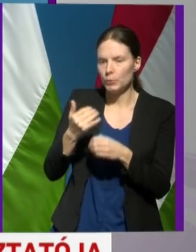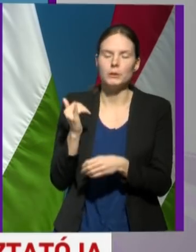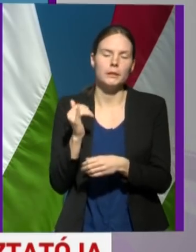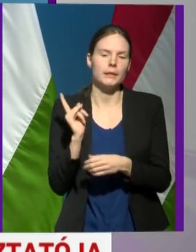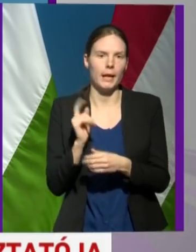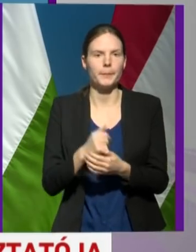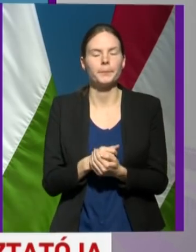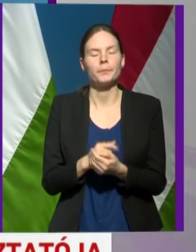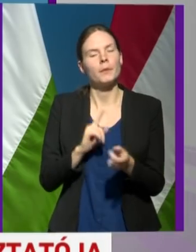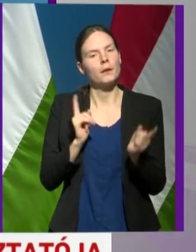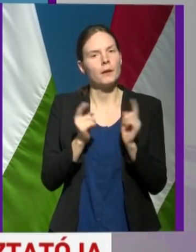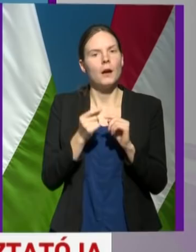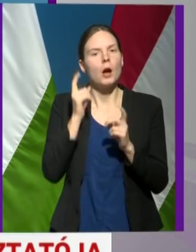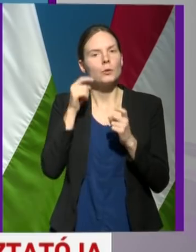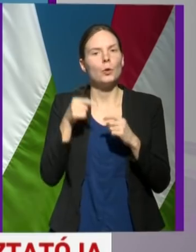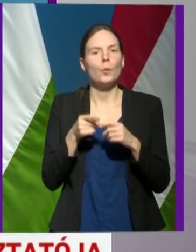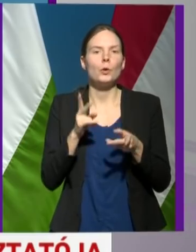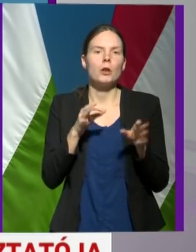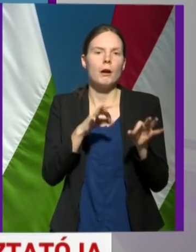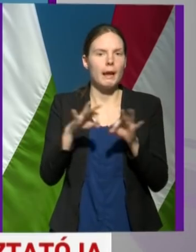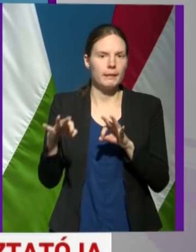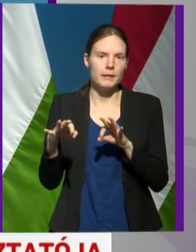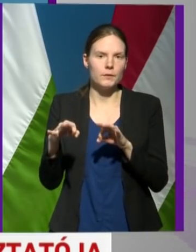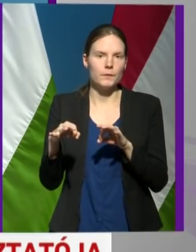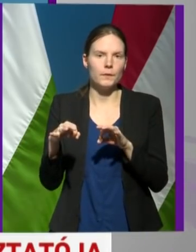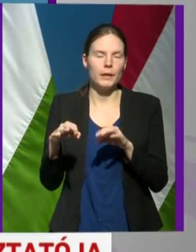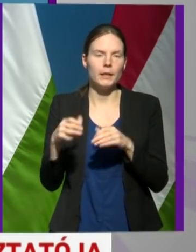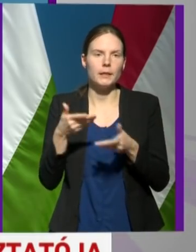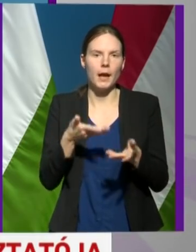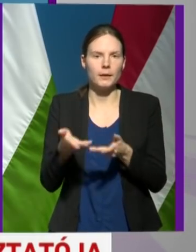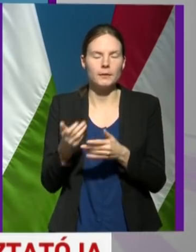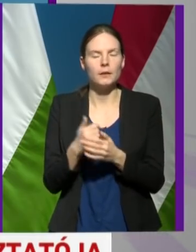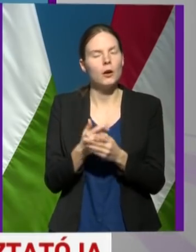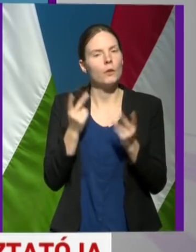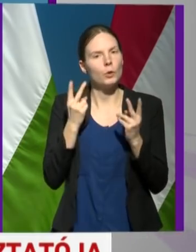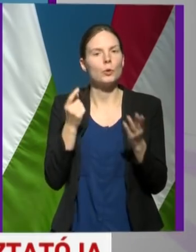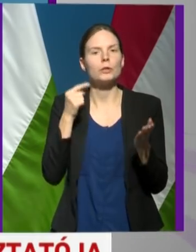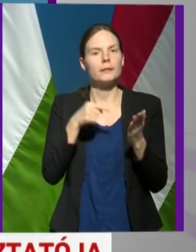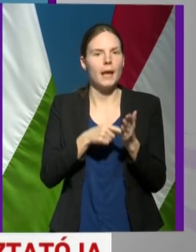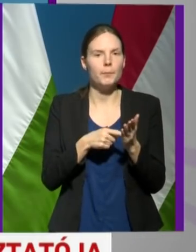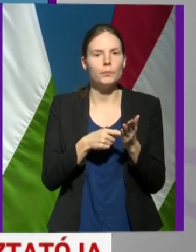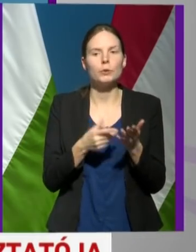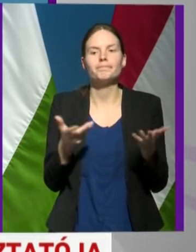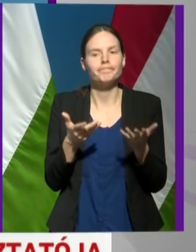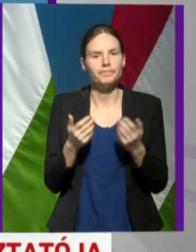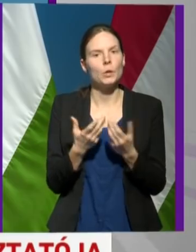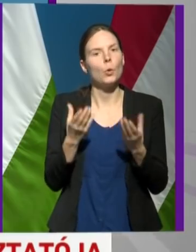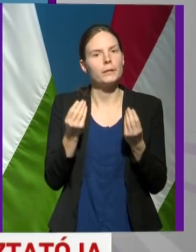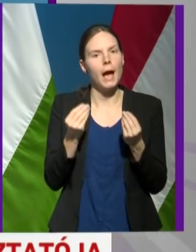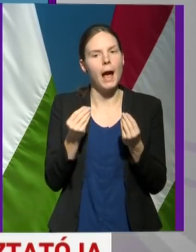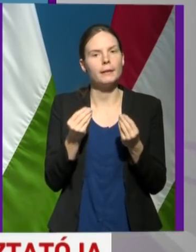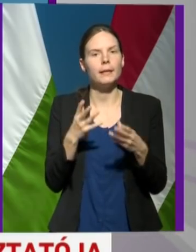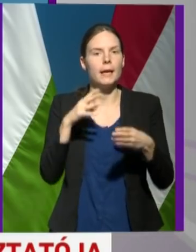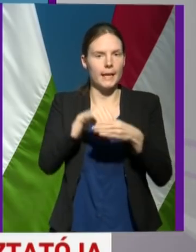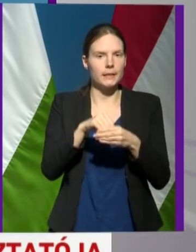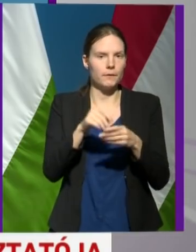Másrészt pedig azt gondolom, hogy a rendezvényeknél egy fontos szempont az, hogy hányan vesznek részt ezeken a